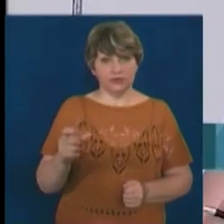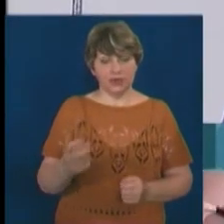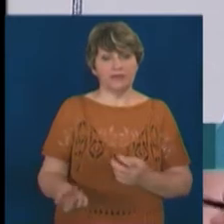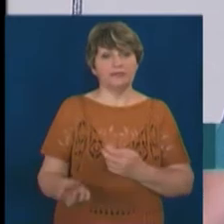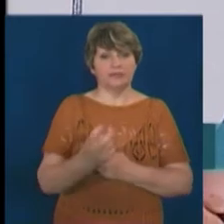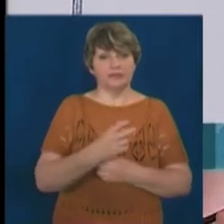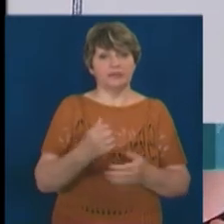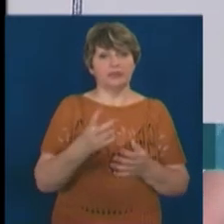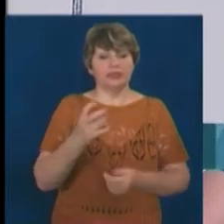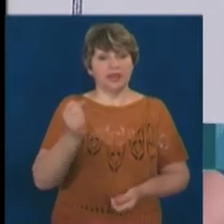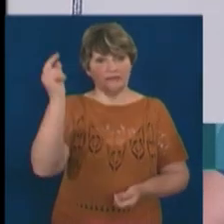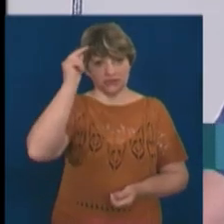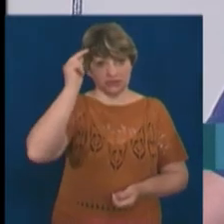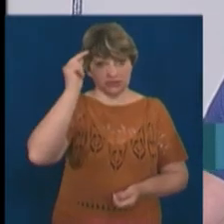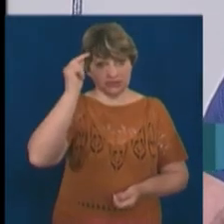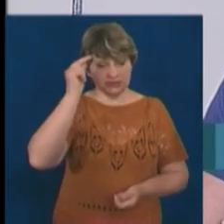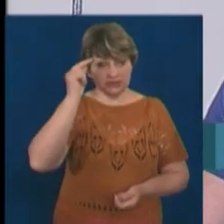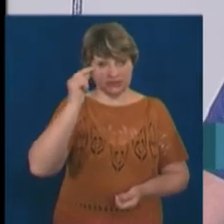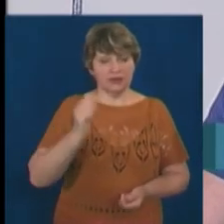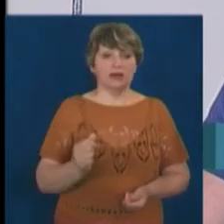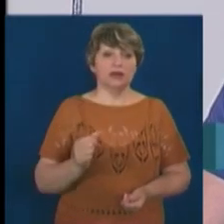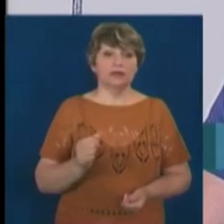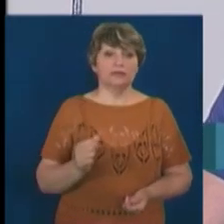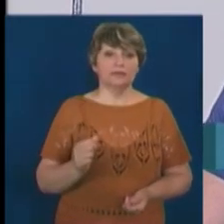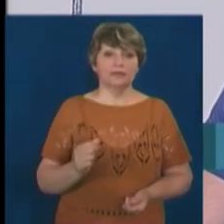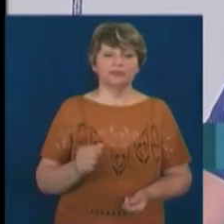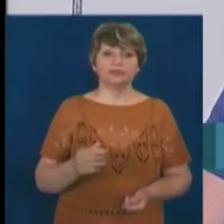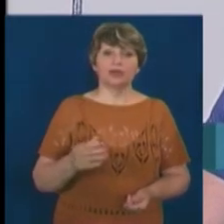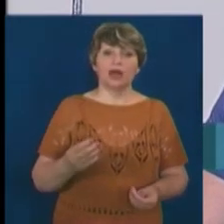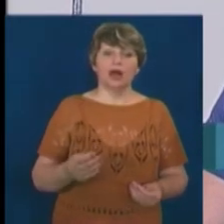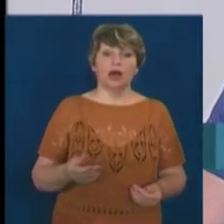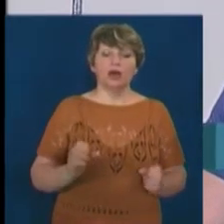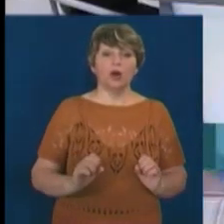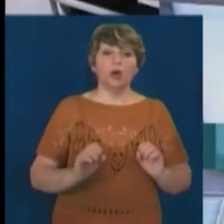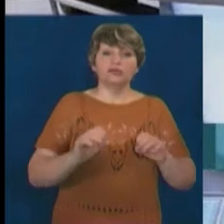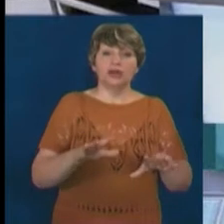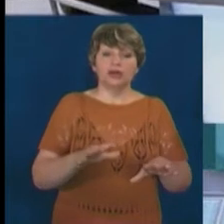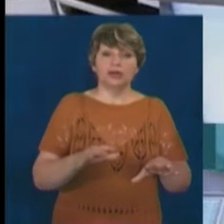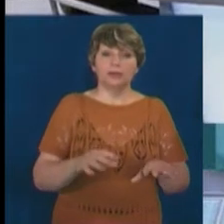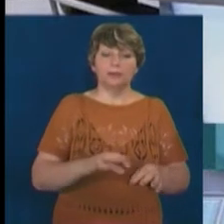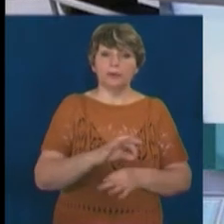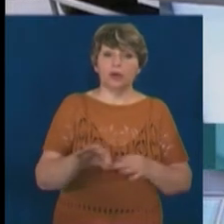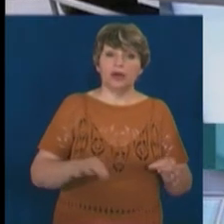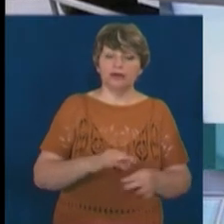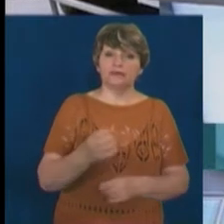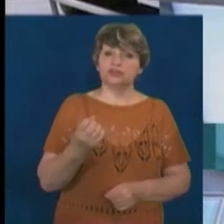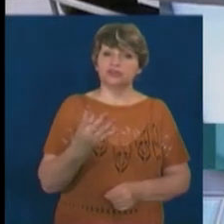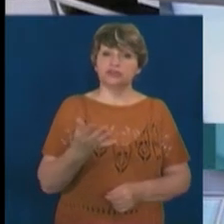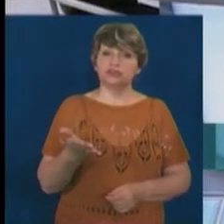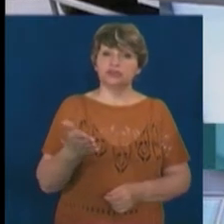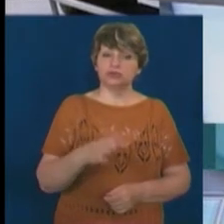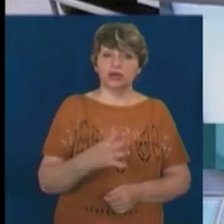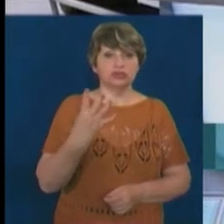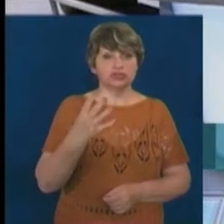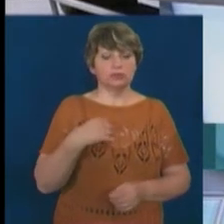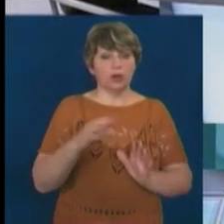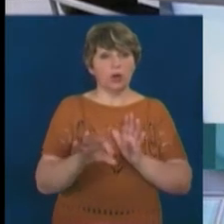навчання, хоча б одне із занять. Подали проєктів, скільки? В підсумку 14 проєктів, з яких тільки 4